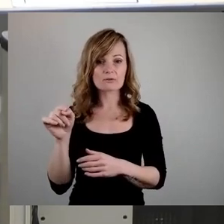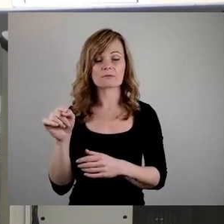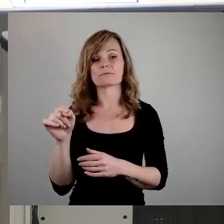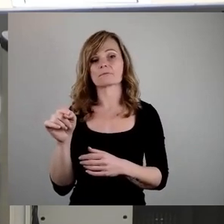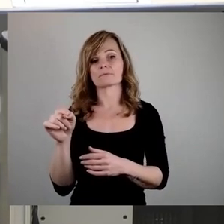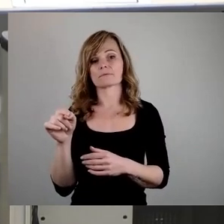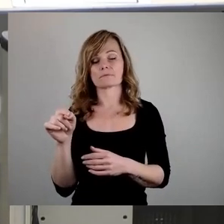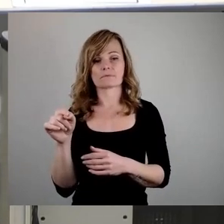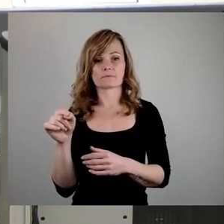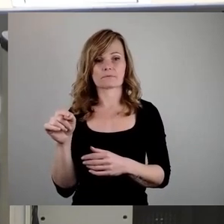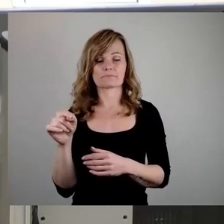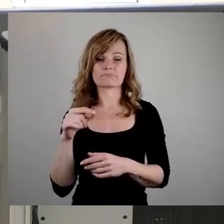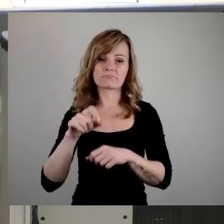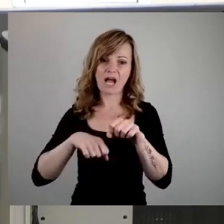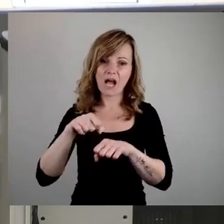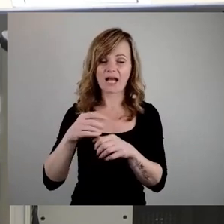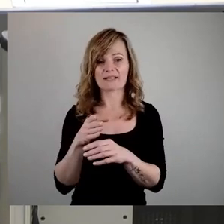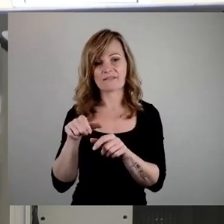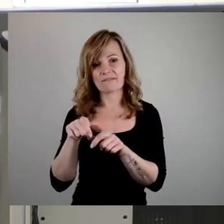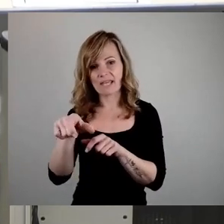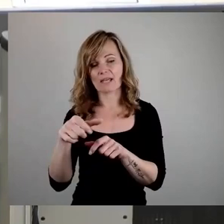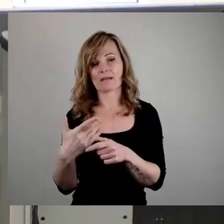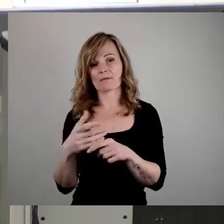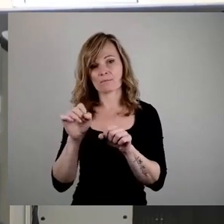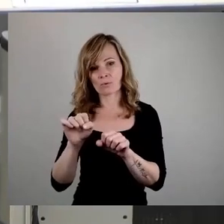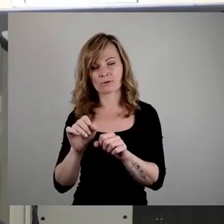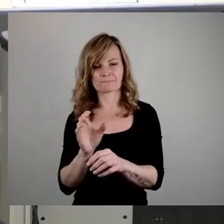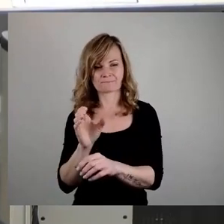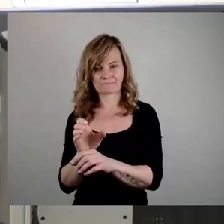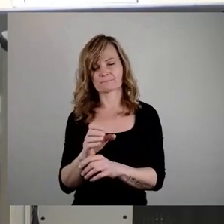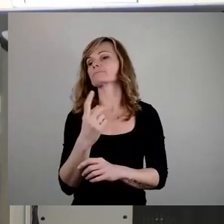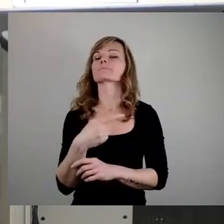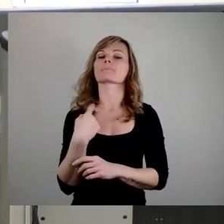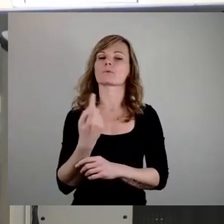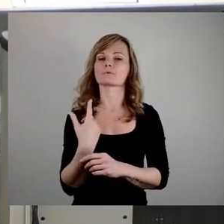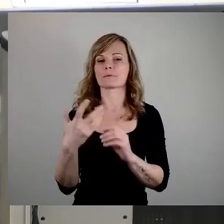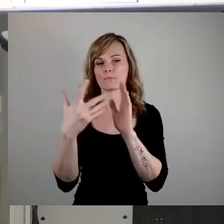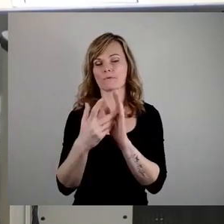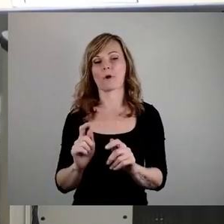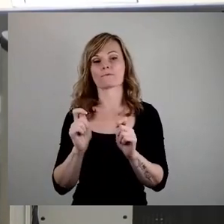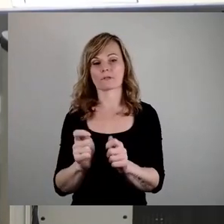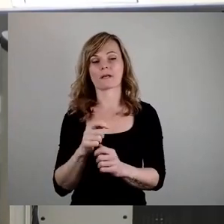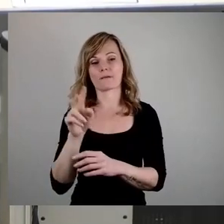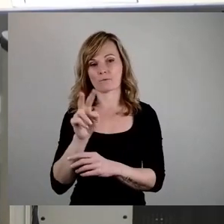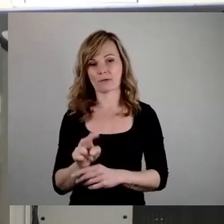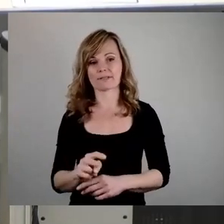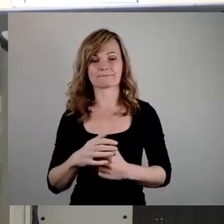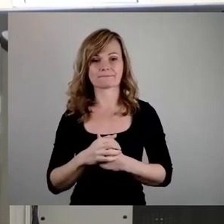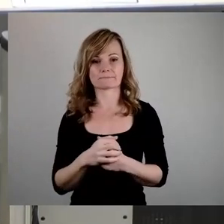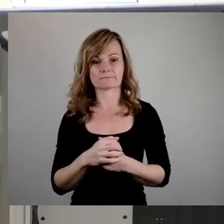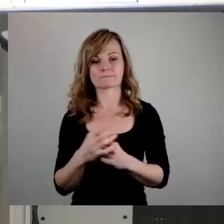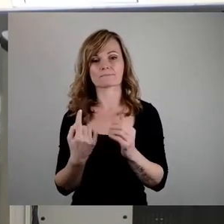Radweg angebracht werden kann? Und ich lese jetzt mal unseren Prüfauftrag vor. Der